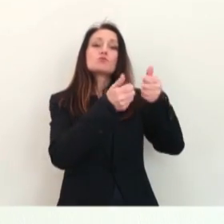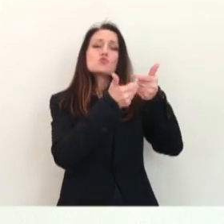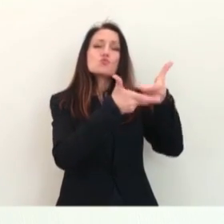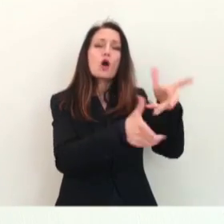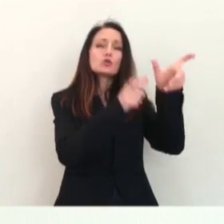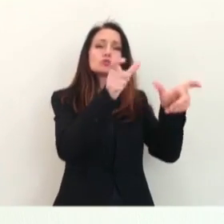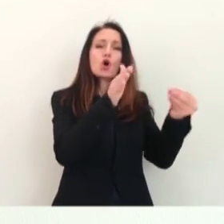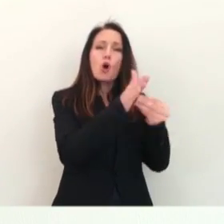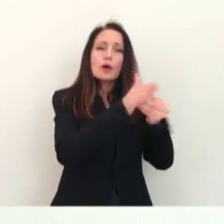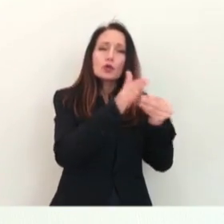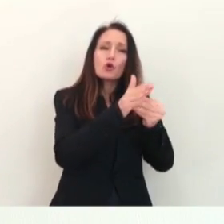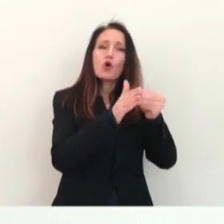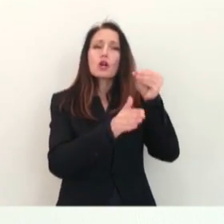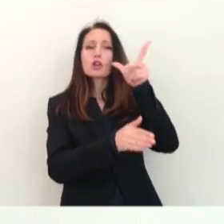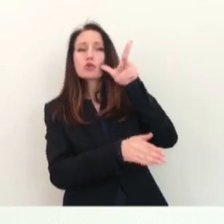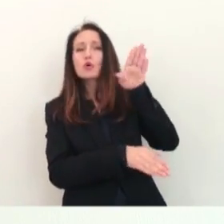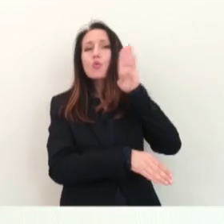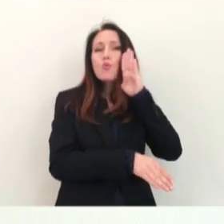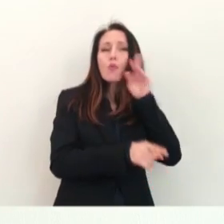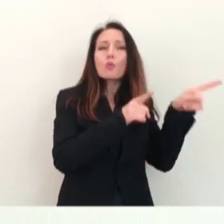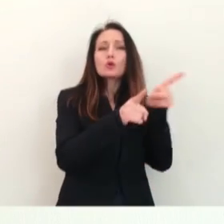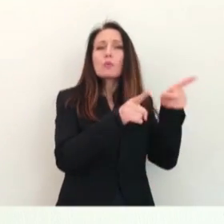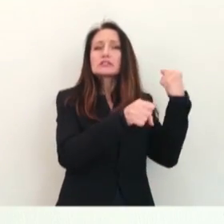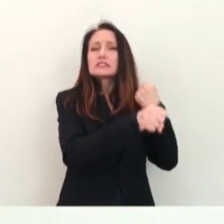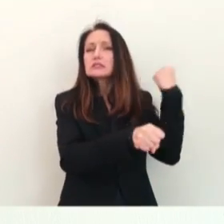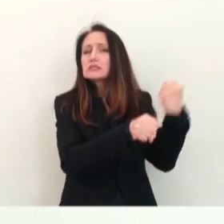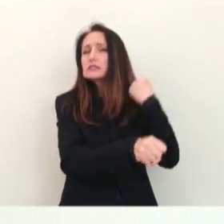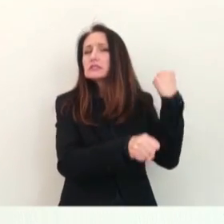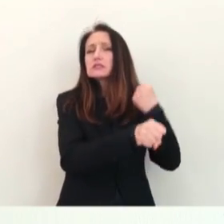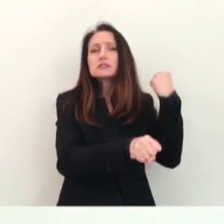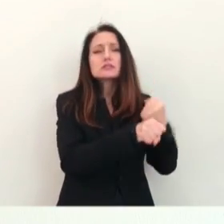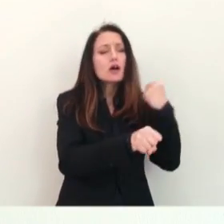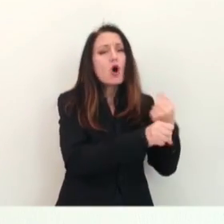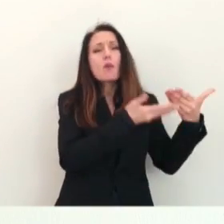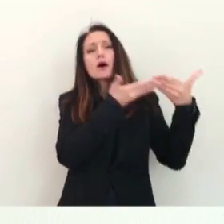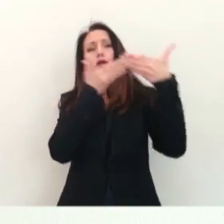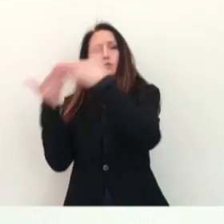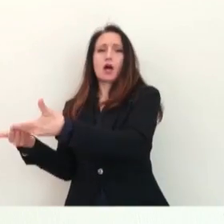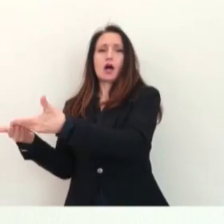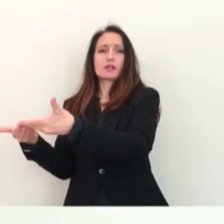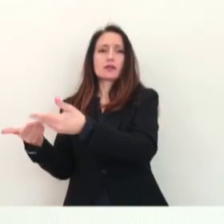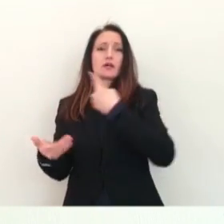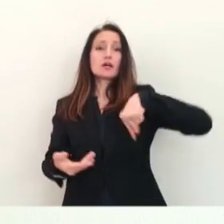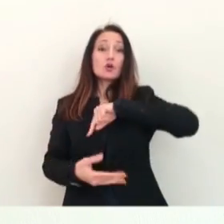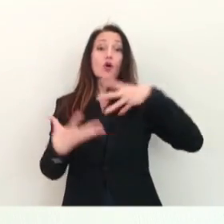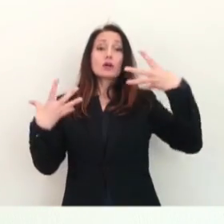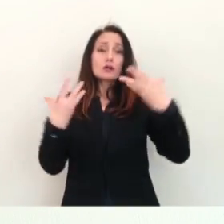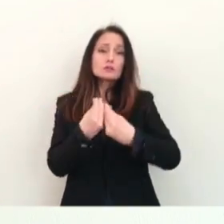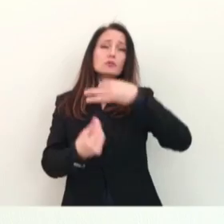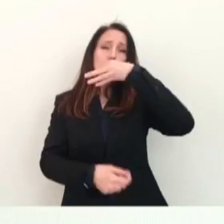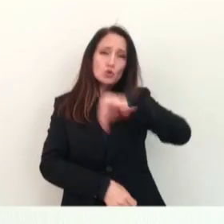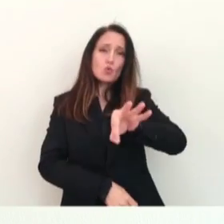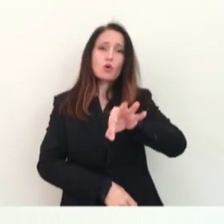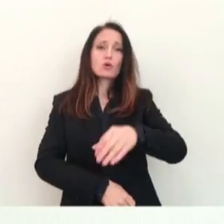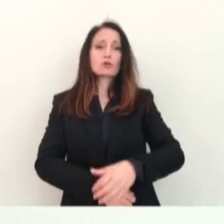operatori che in questi giorni stanno veramente dando il massimo per aiutarvi. Insieme ce la faremo.